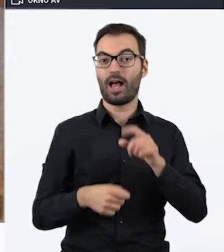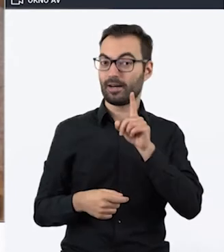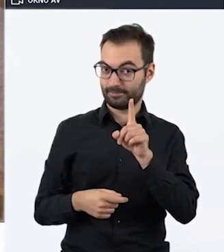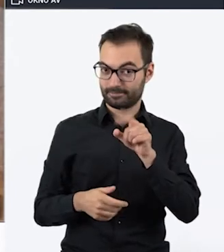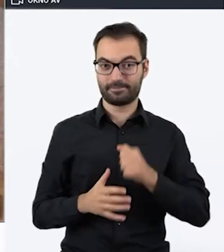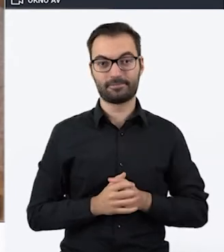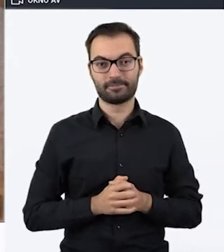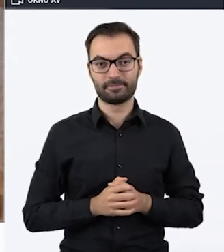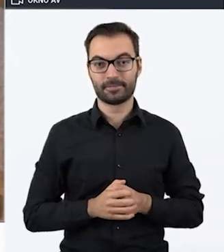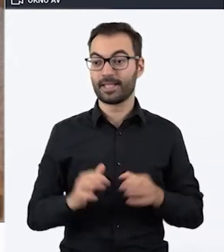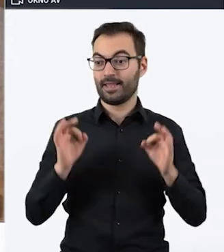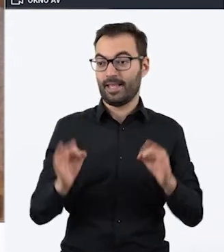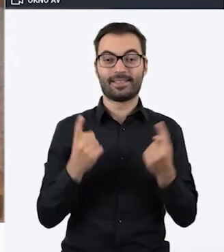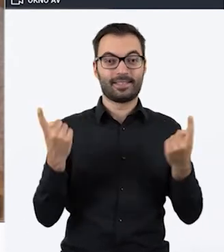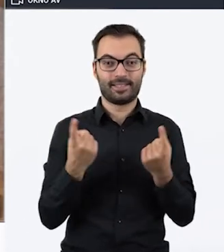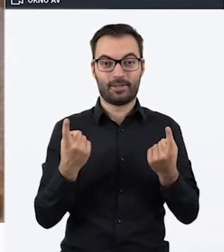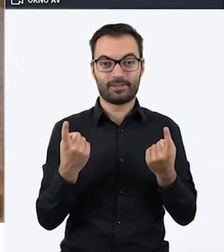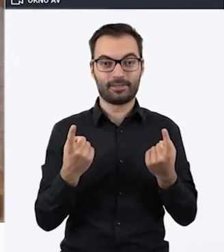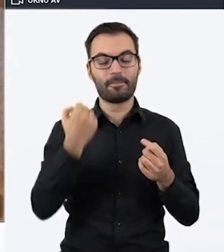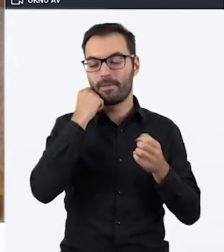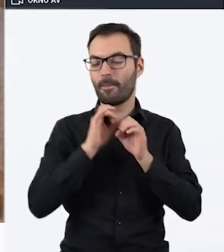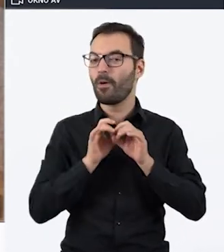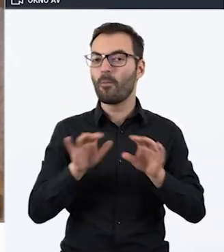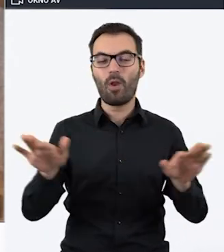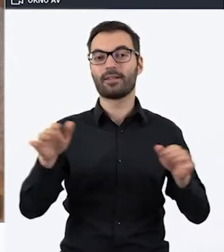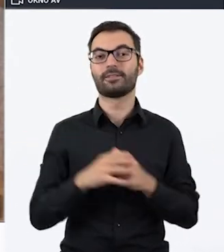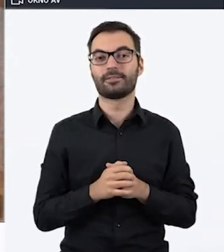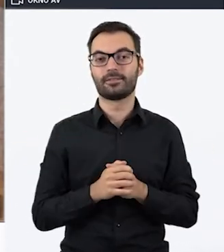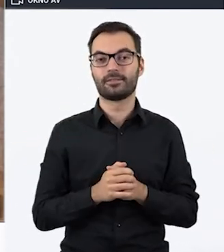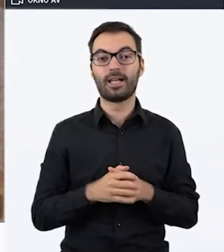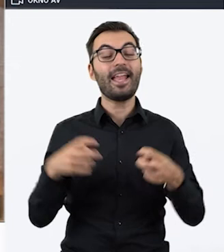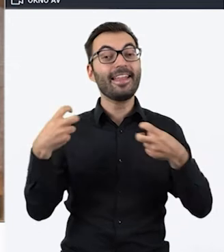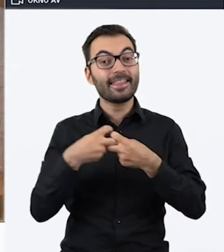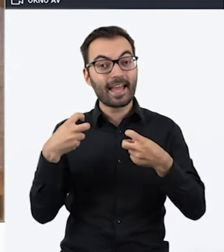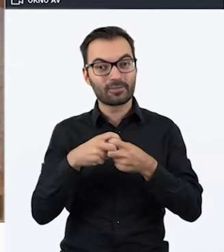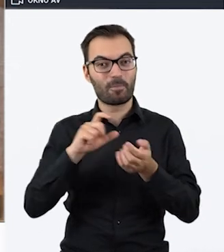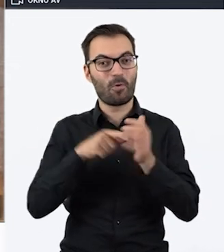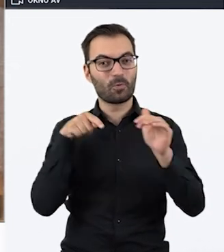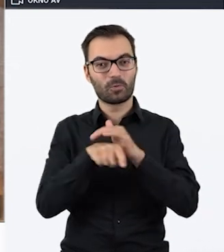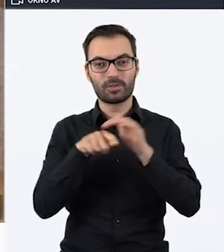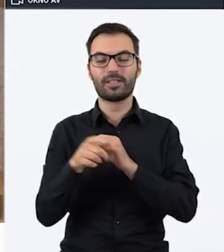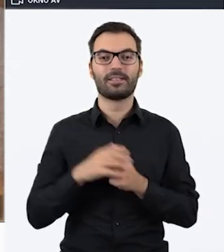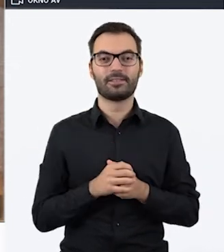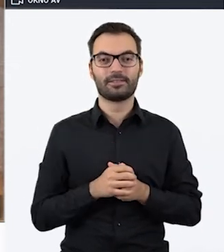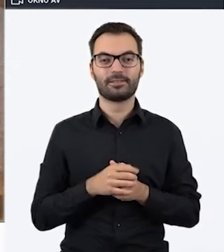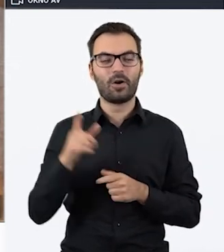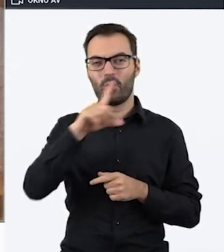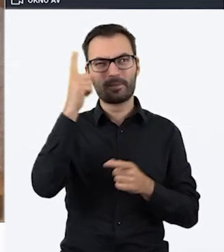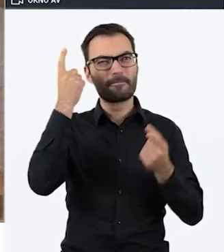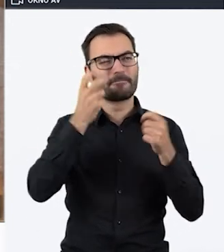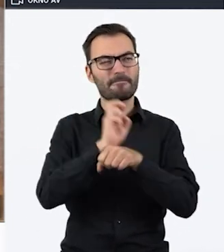Natomiast w obecnej sytuacji bardzo popularne stały się również Escape Roomy online. Kreatywne głowy